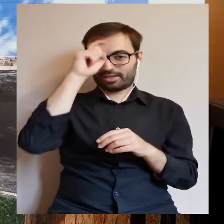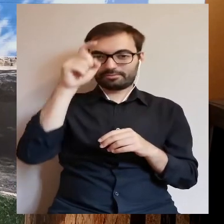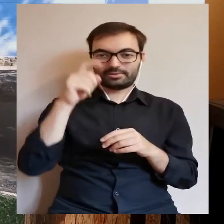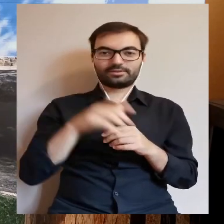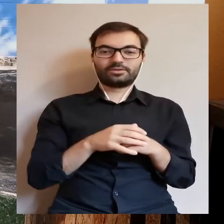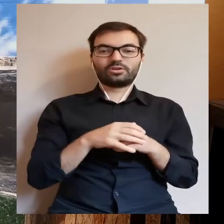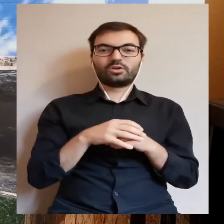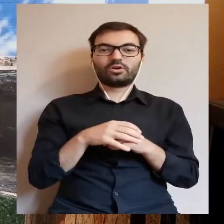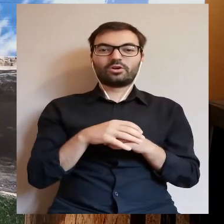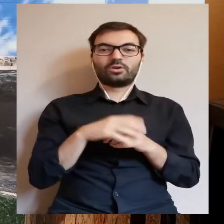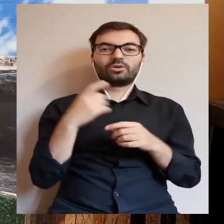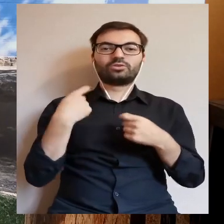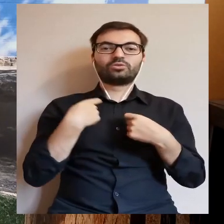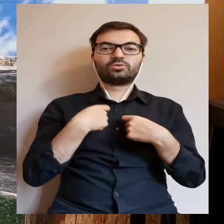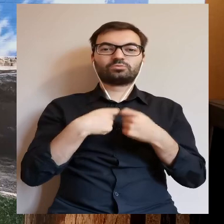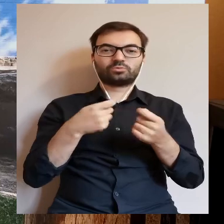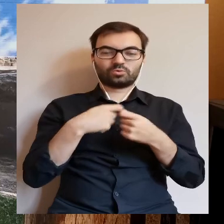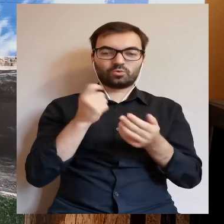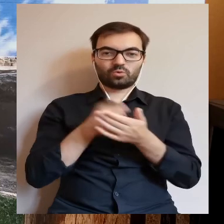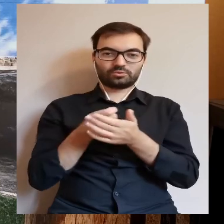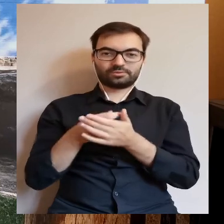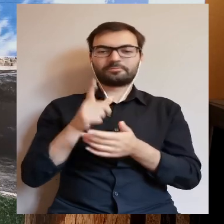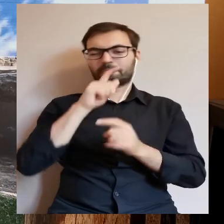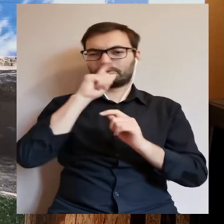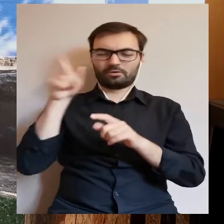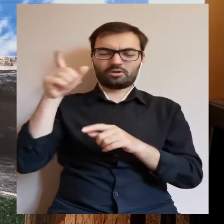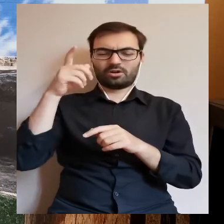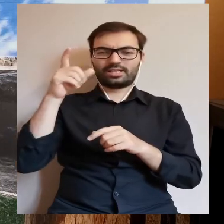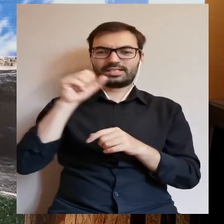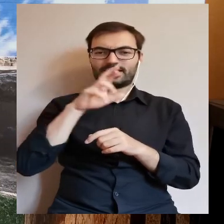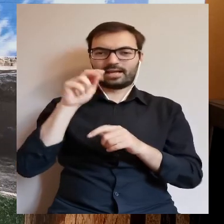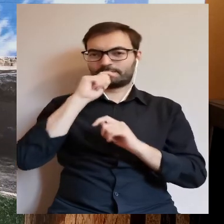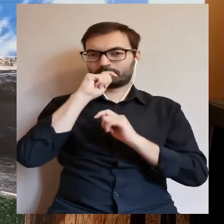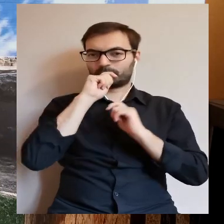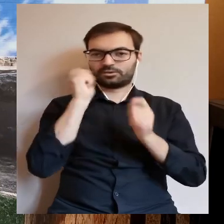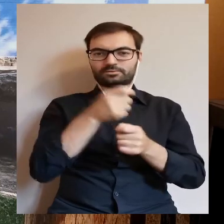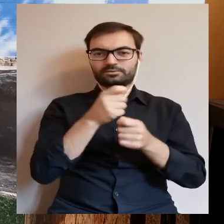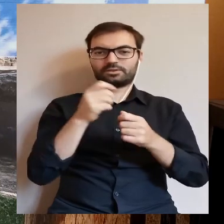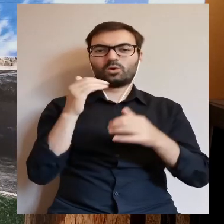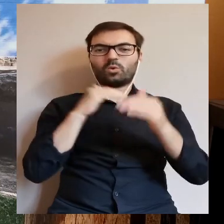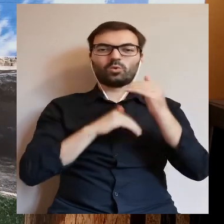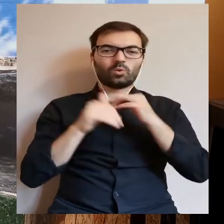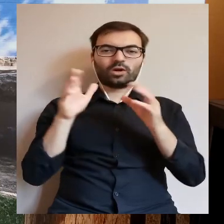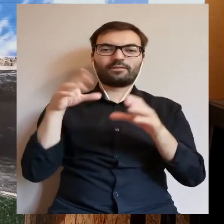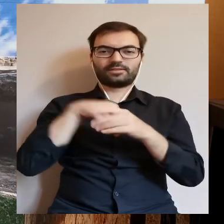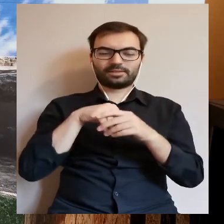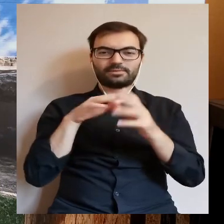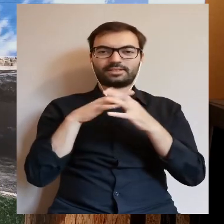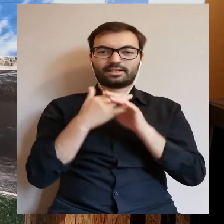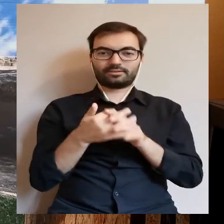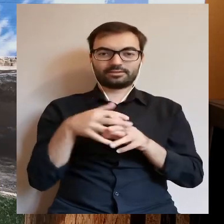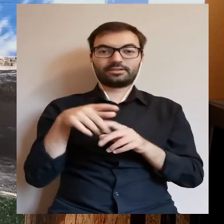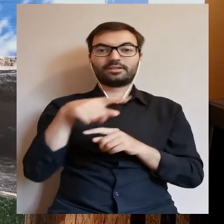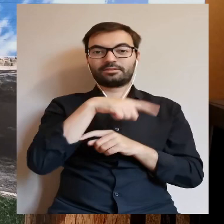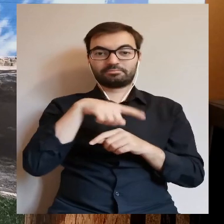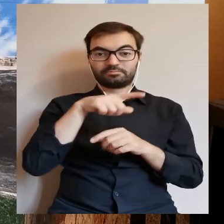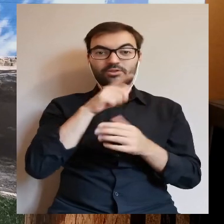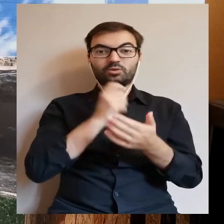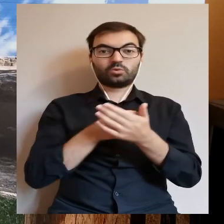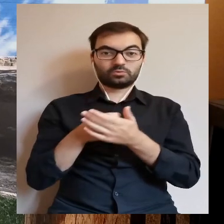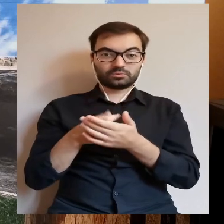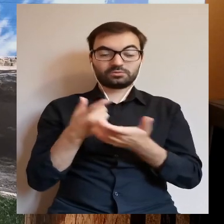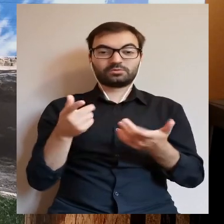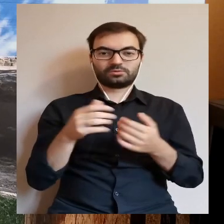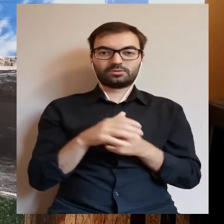stu niemieckich sukienników, to podarował im tę górkę z ruinami, a oni z